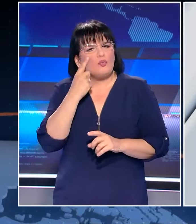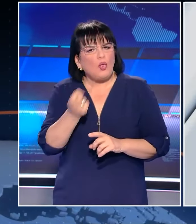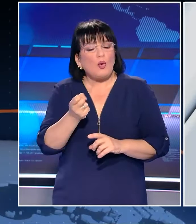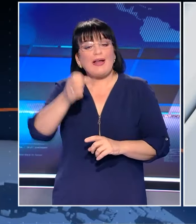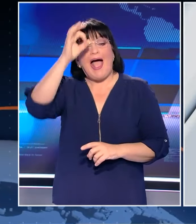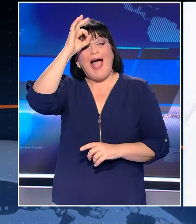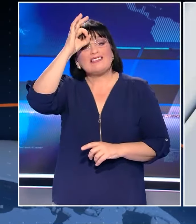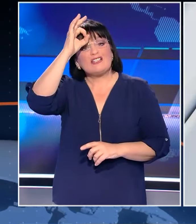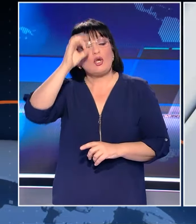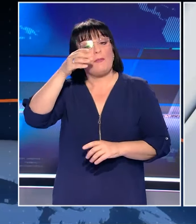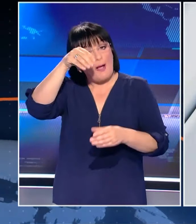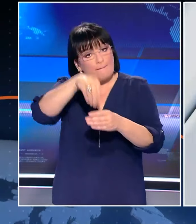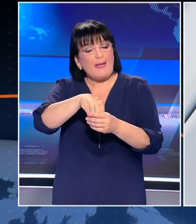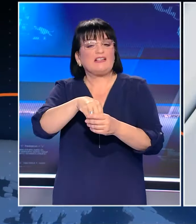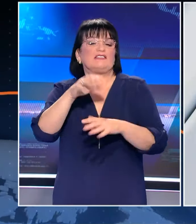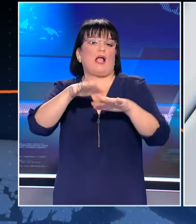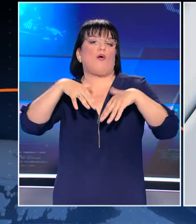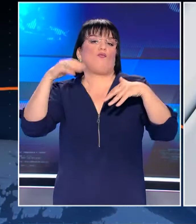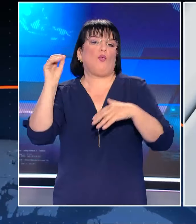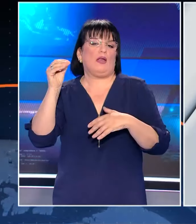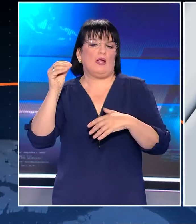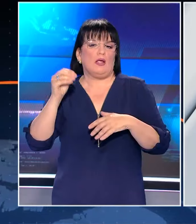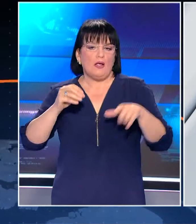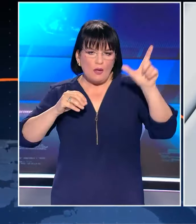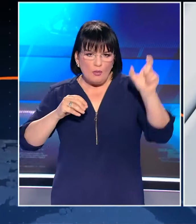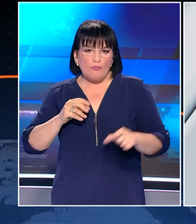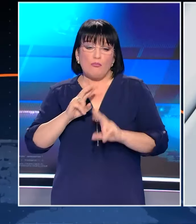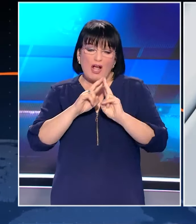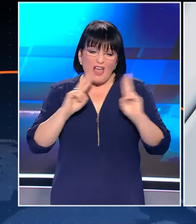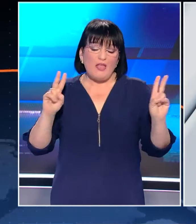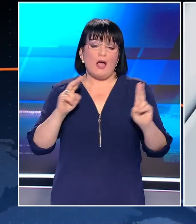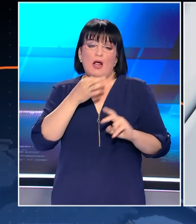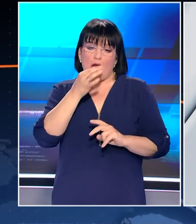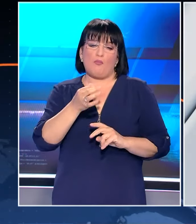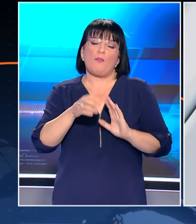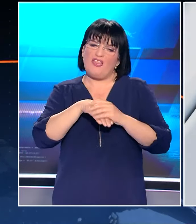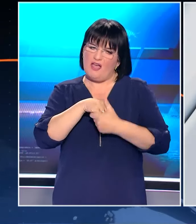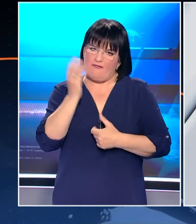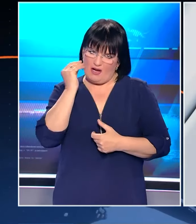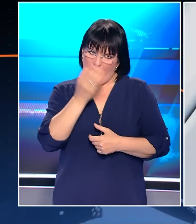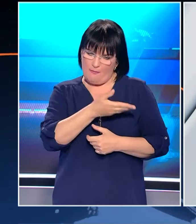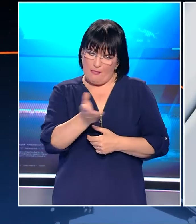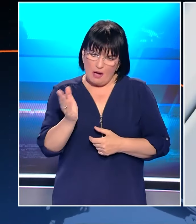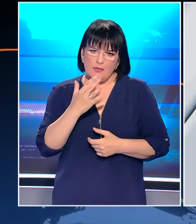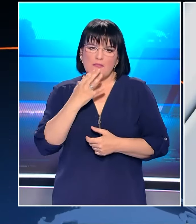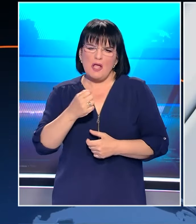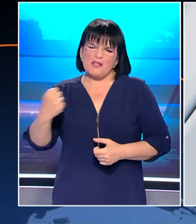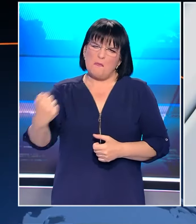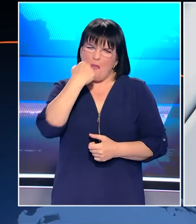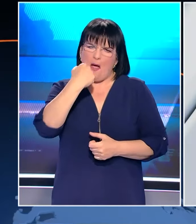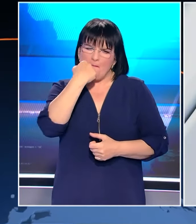αστυνομικό όργανο της Βουλής. Λέει λοιπόν ότι πρώτον και να το ξεκαθαρίσουμε που αυτό σας ενδιαφέρει δεν υπήρξε κανένα γροσθοκόπημα.